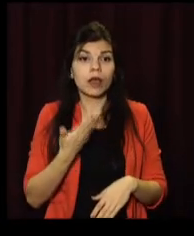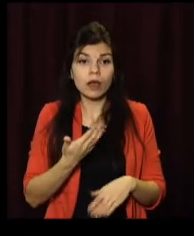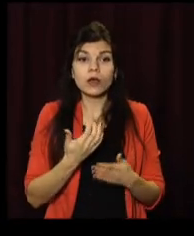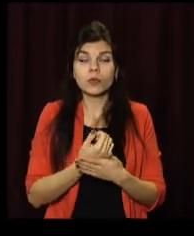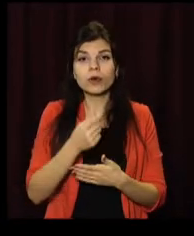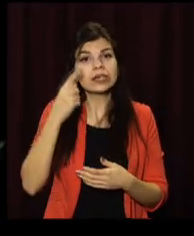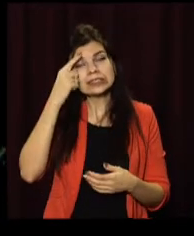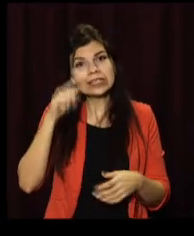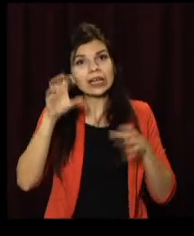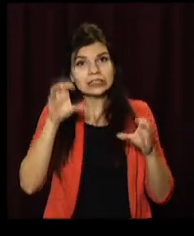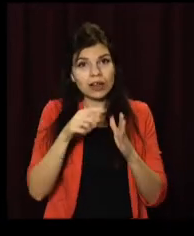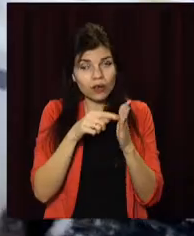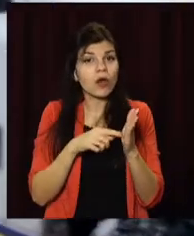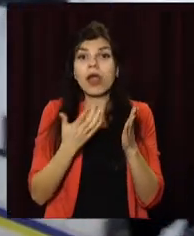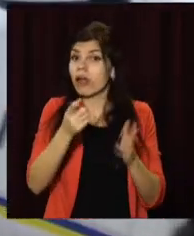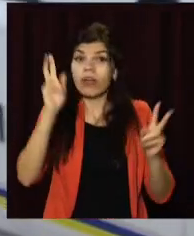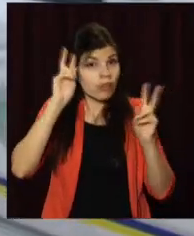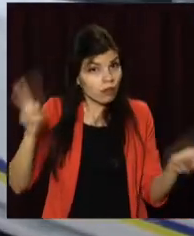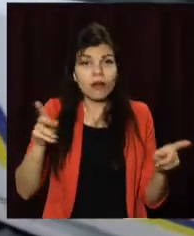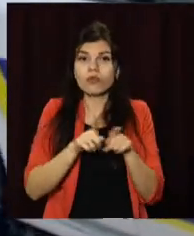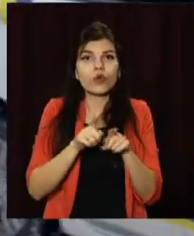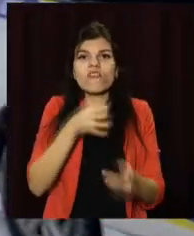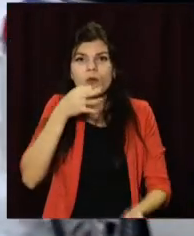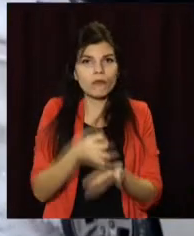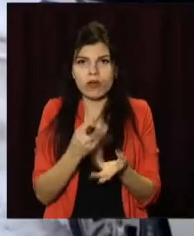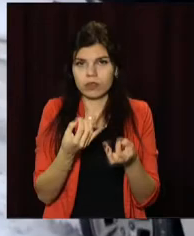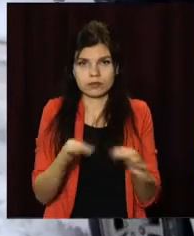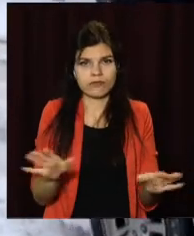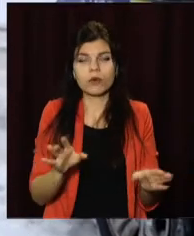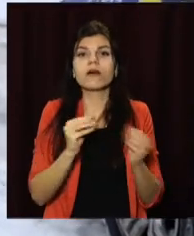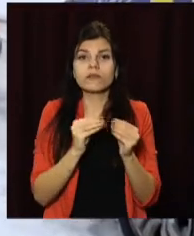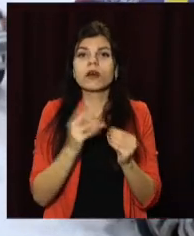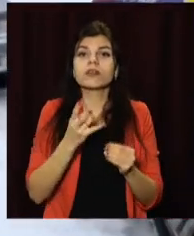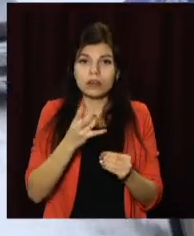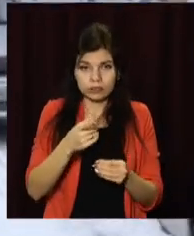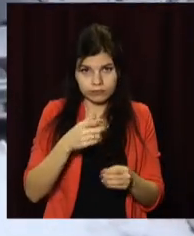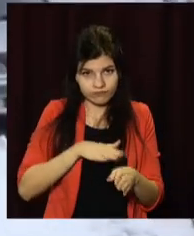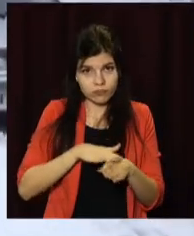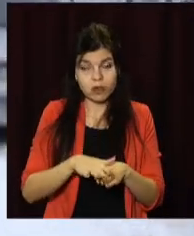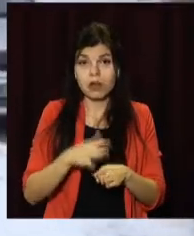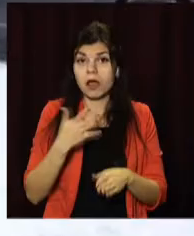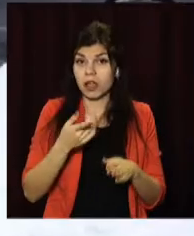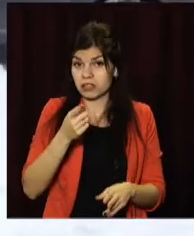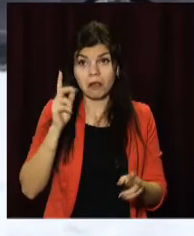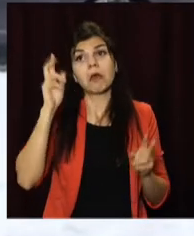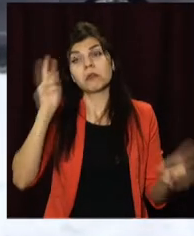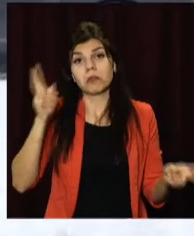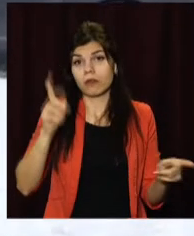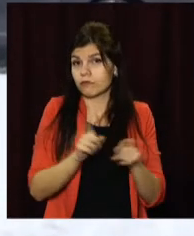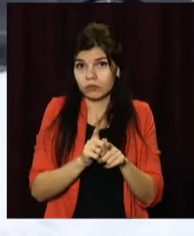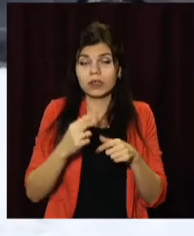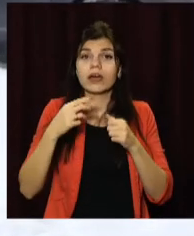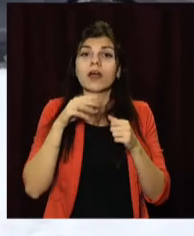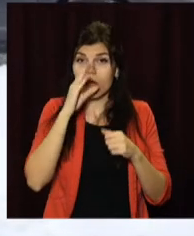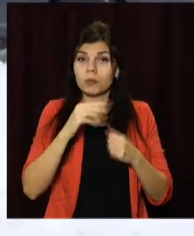законів не звільняє від відповідальності. Зокрема, за недотримання правил доведеться викласти з гаманця від 17 до 34